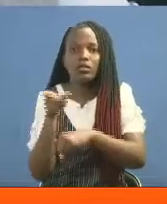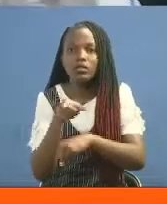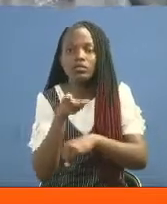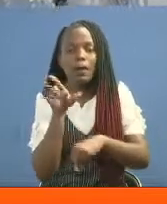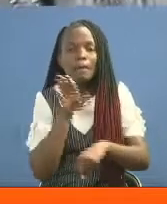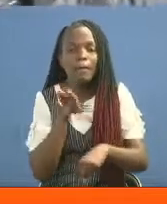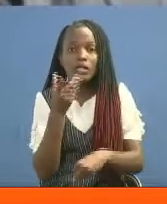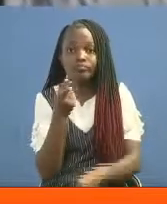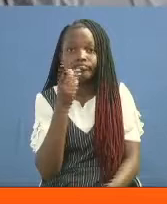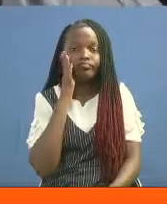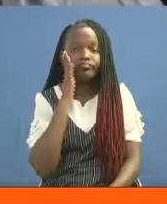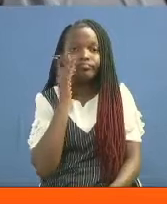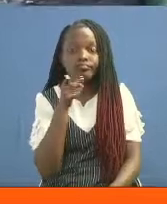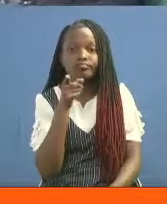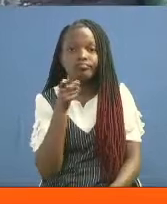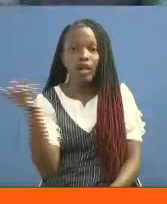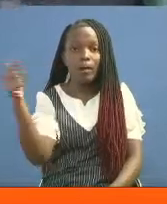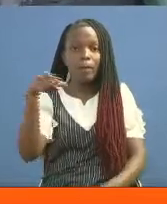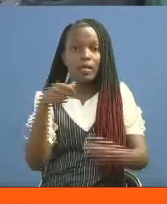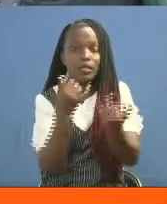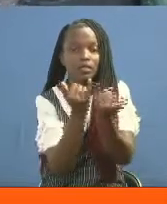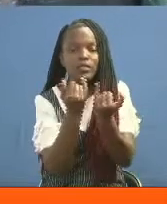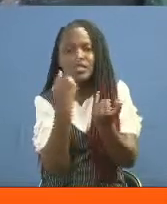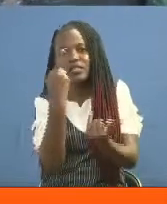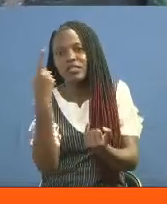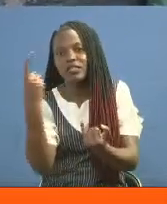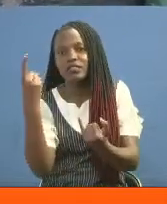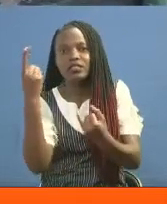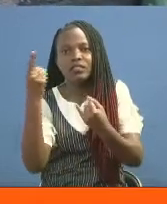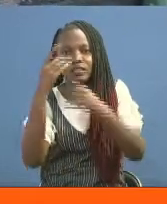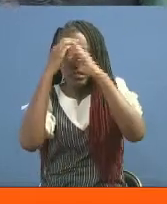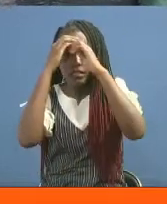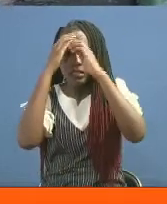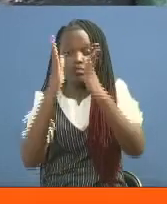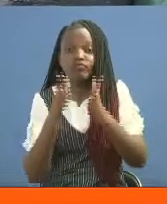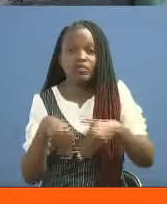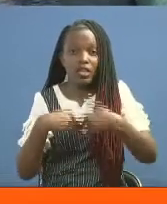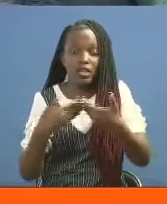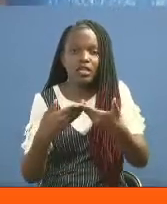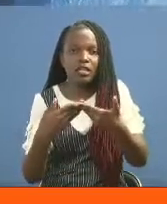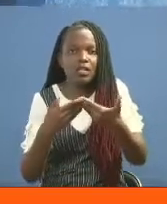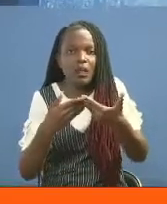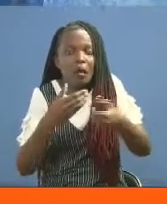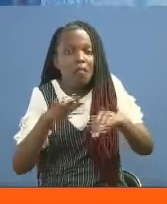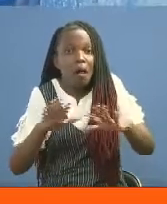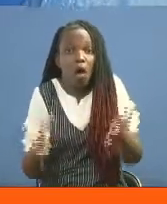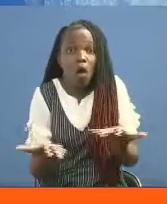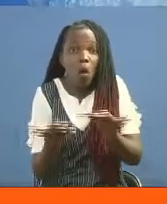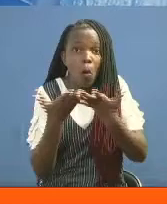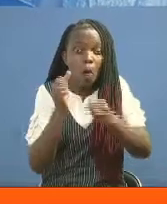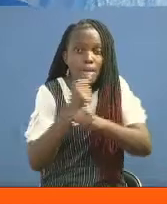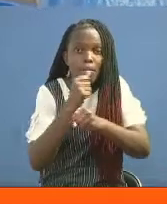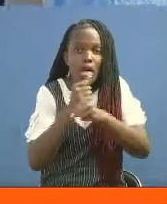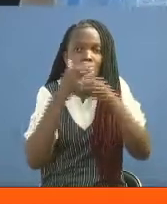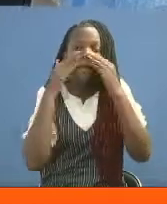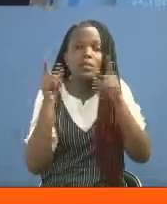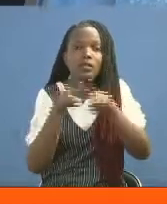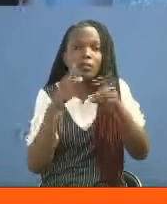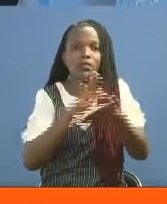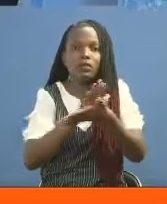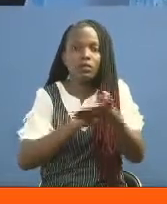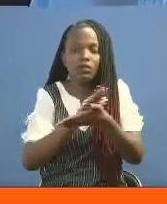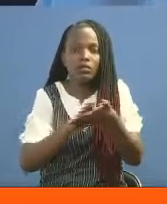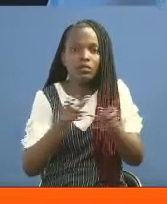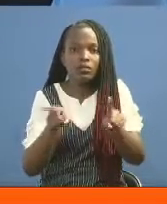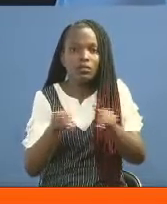madogo hukutana hapa kila jumamosi na kupewa mafunzo haya kushona barakoa na kutengeneza sabuni. Pia hupokia